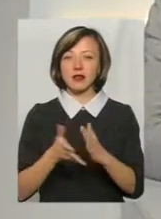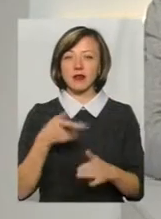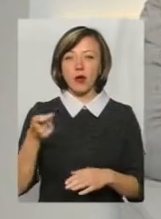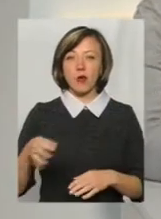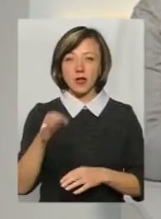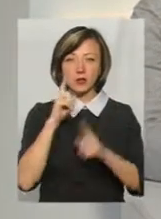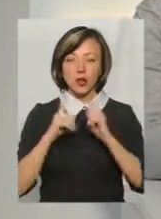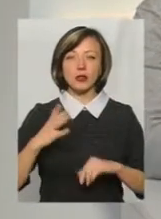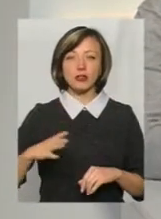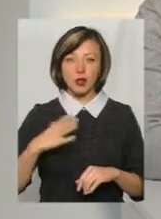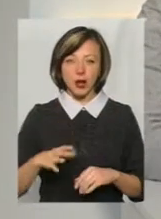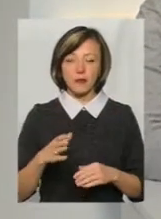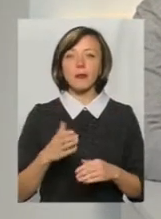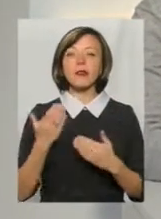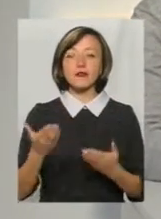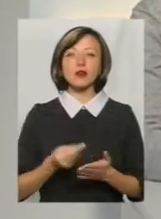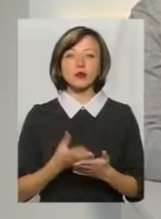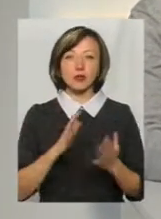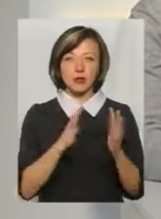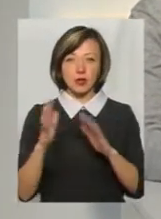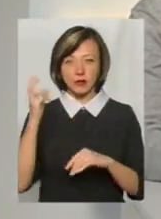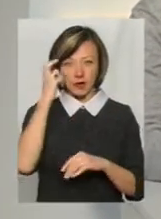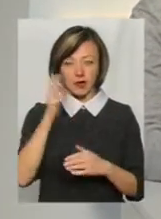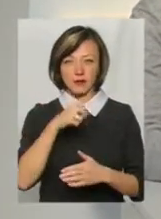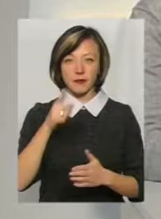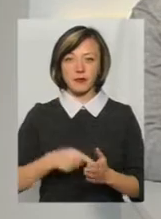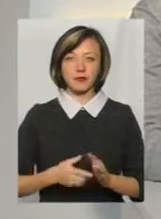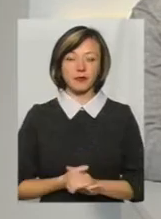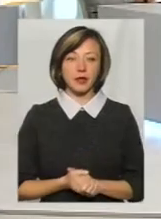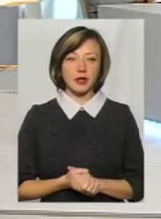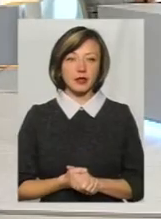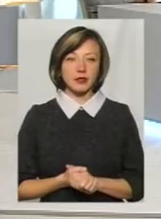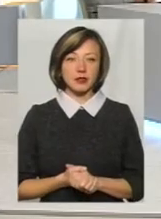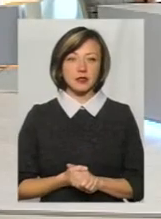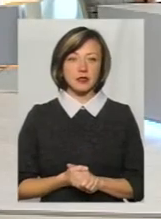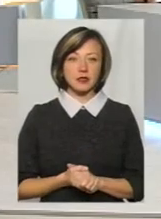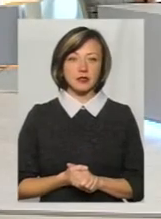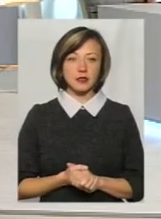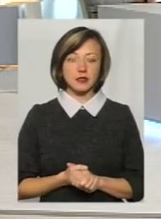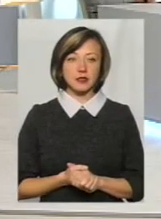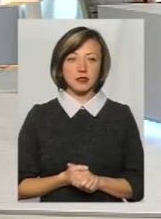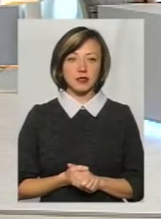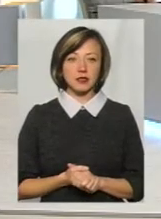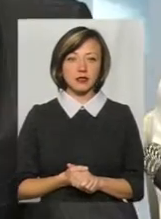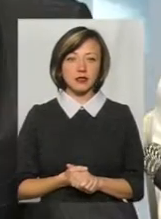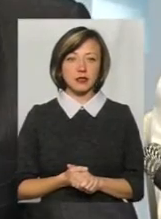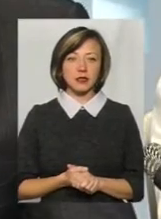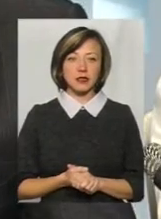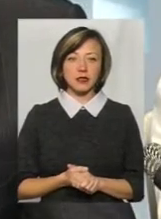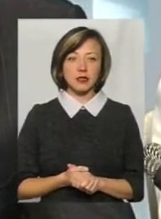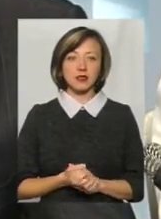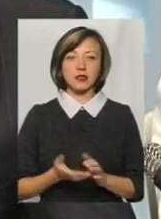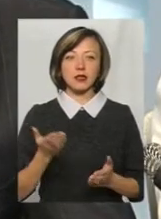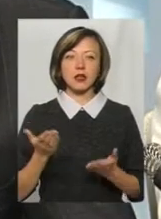чекаємо. Так? Ваша оцінка подій в Києві? Ну, взагалі, якщо говорити, то я, звичайно, очікувала.